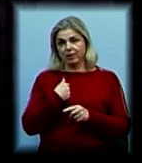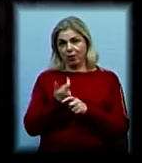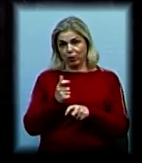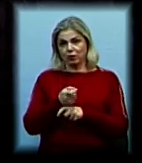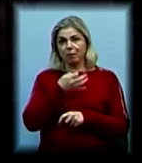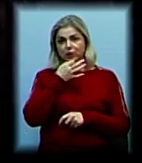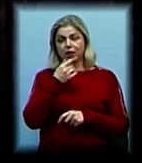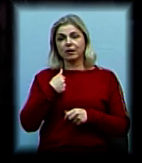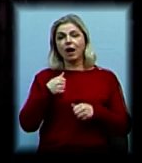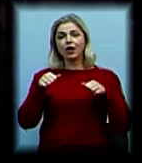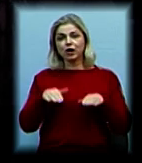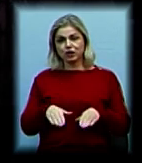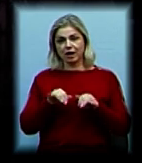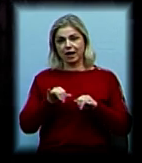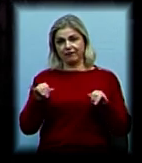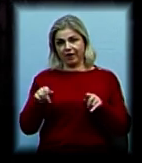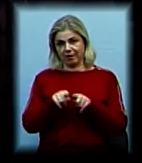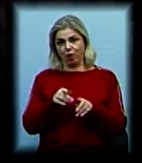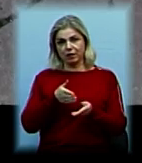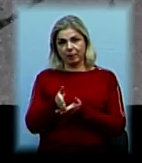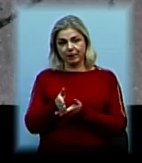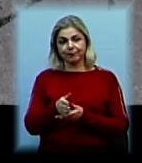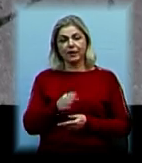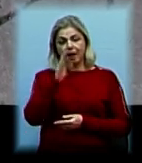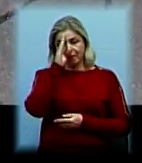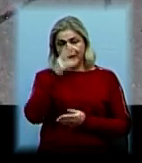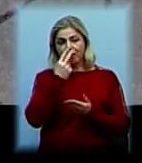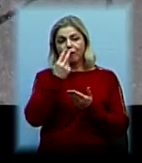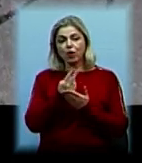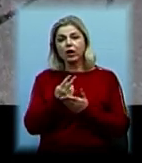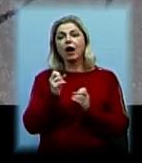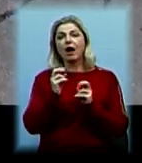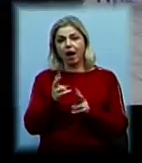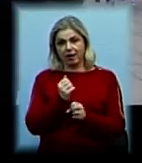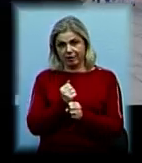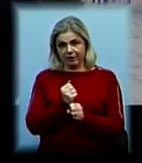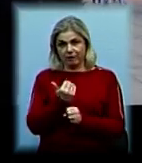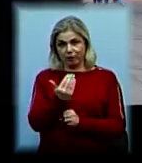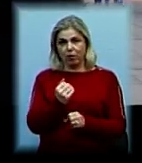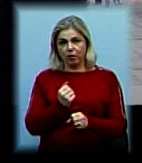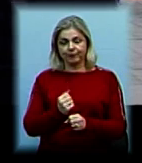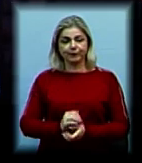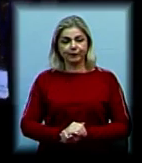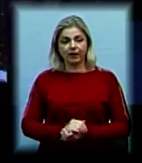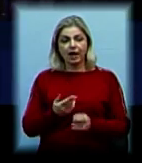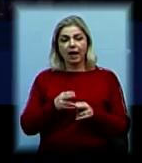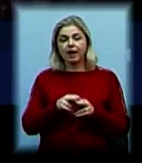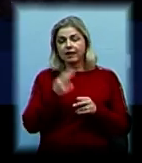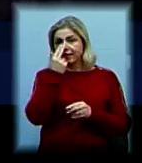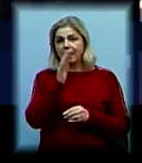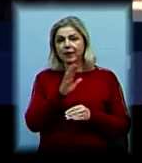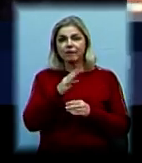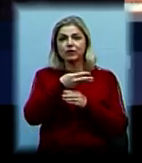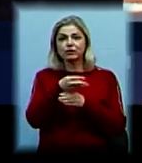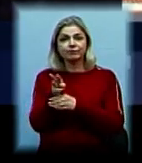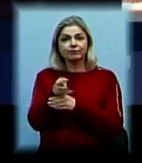Я вирішив розвиватися саме в цьому напрямку. Це в очі роких продемонстрував основи своєї роботи. По-перше, це незвичні ракурси. По-друге,